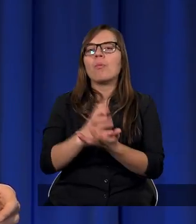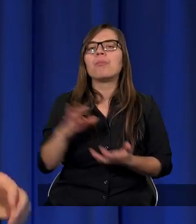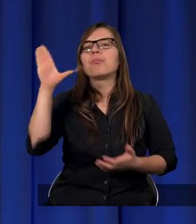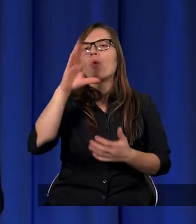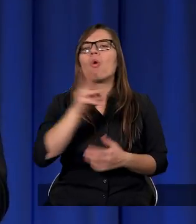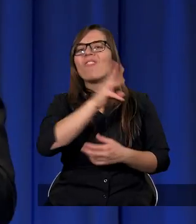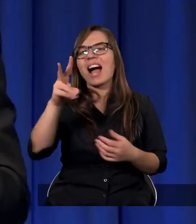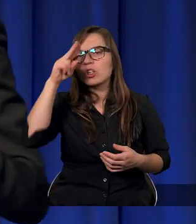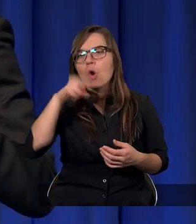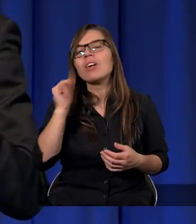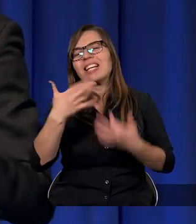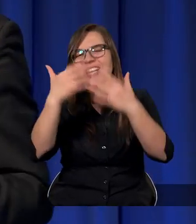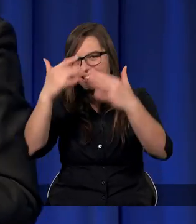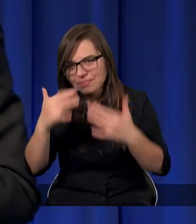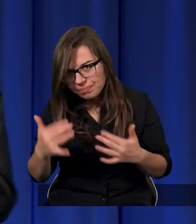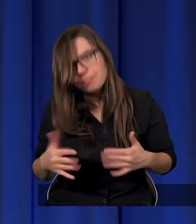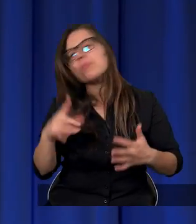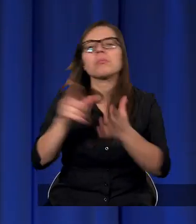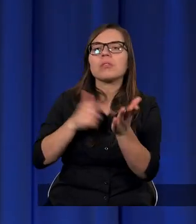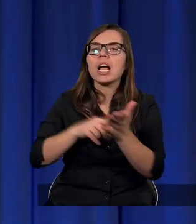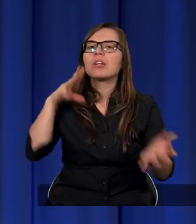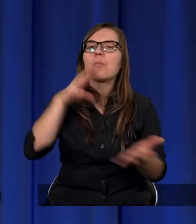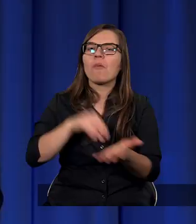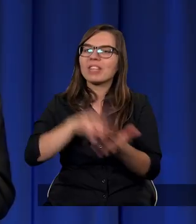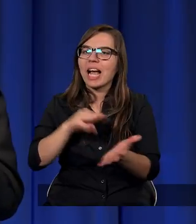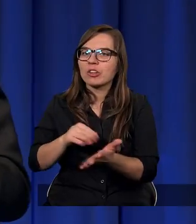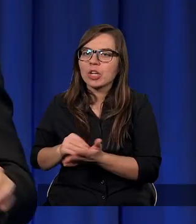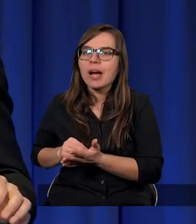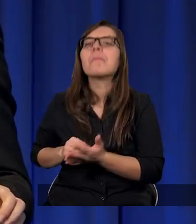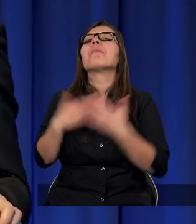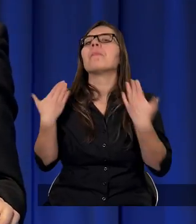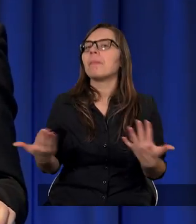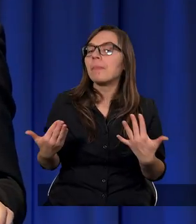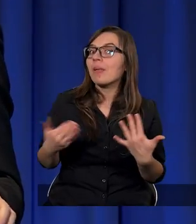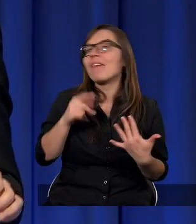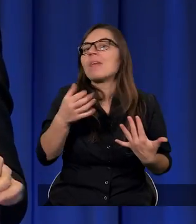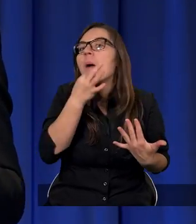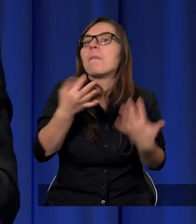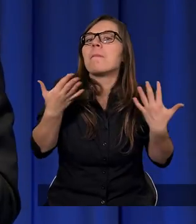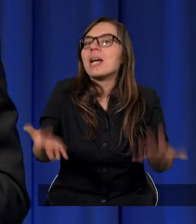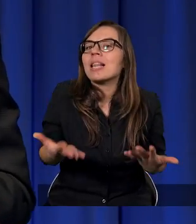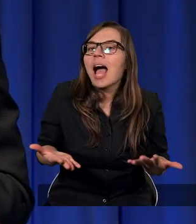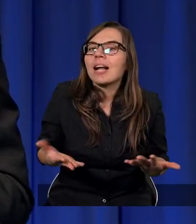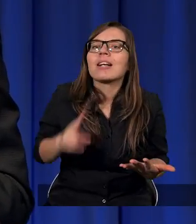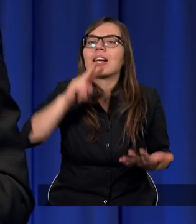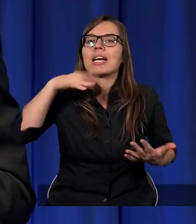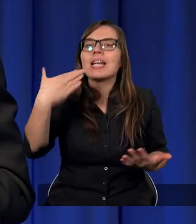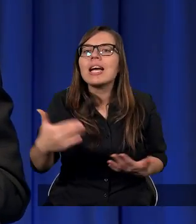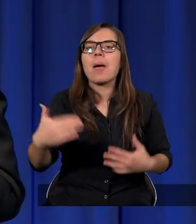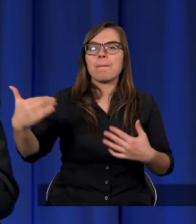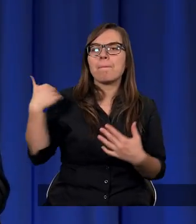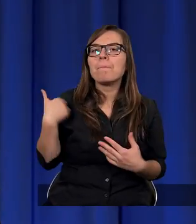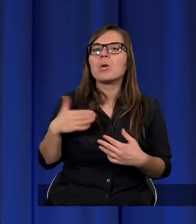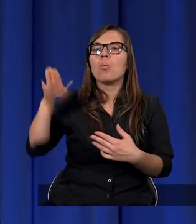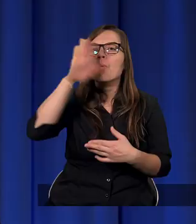Bóg Waszych Ojców i tak dalej. To się często powtarza. No więc pytanie, kim był Bóg